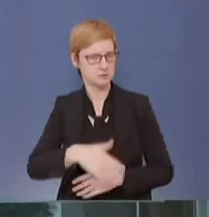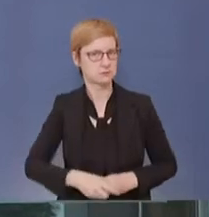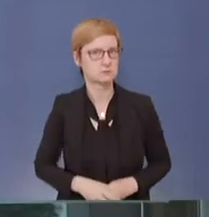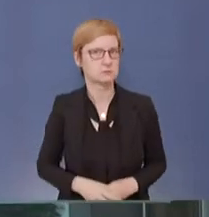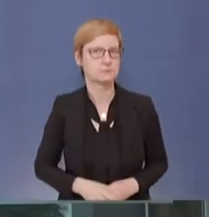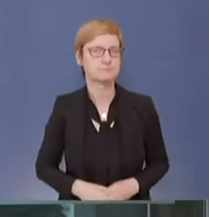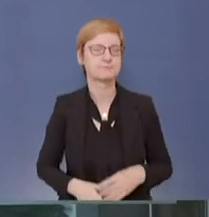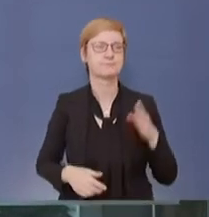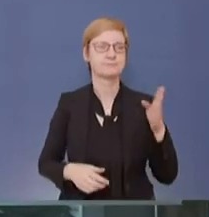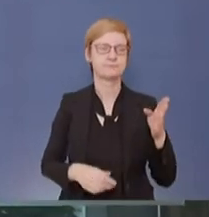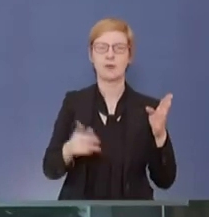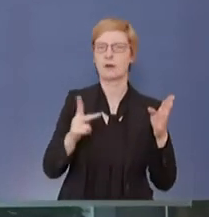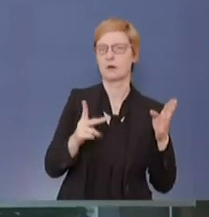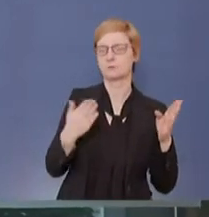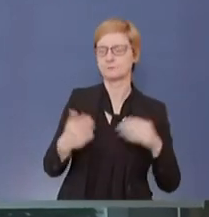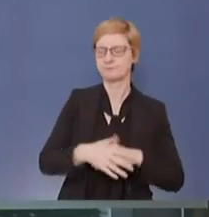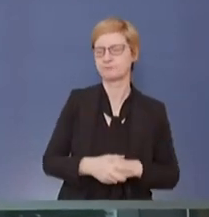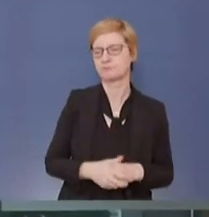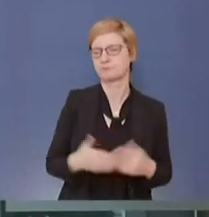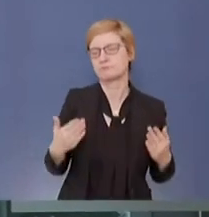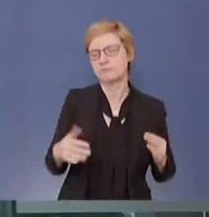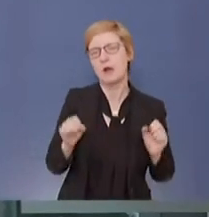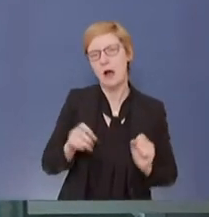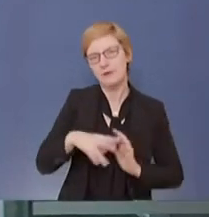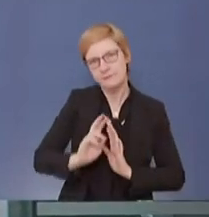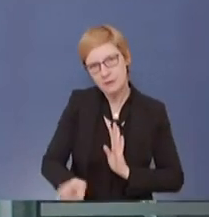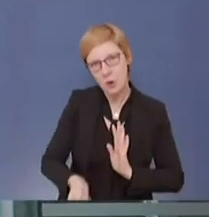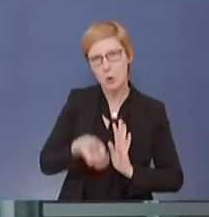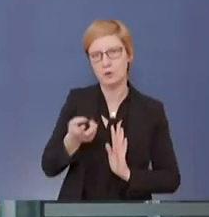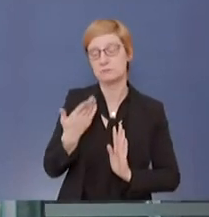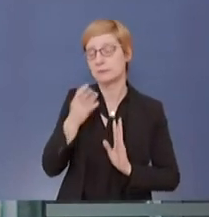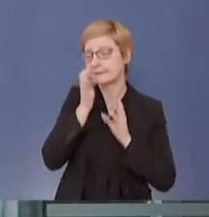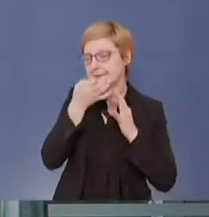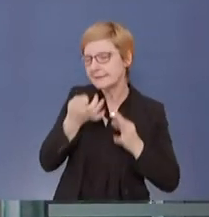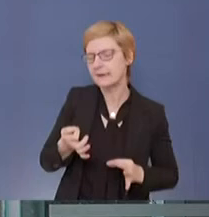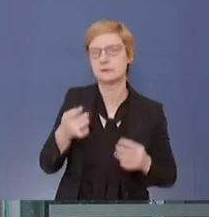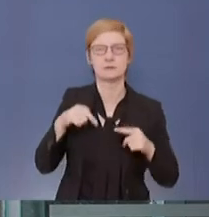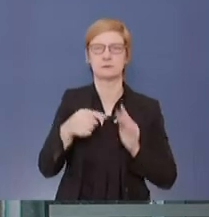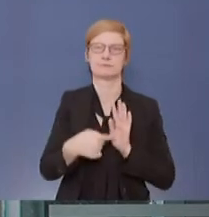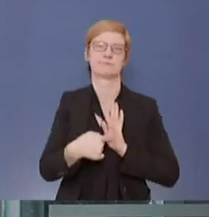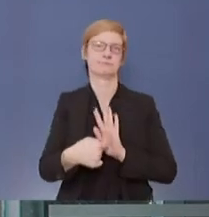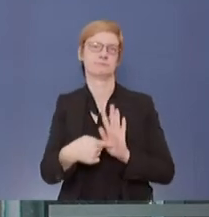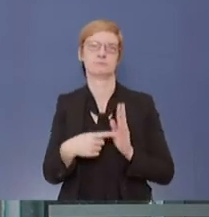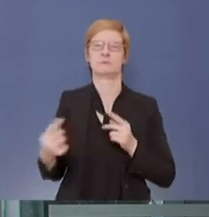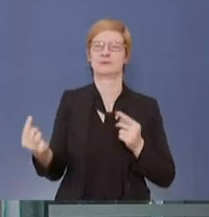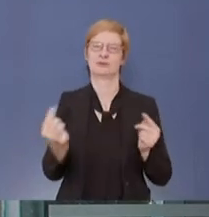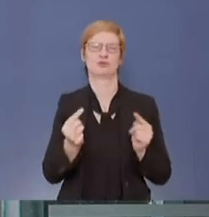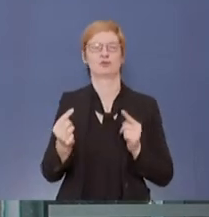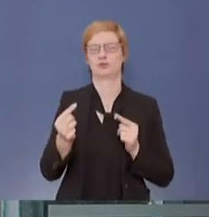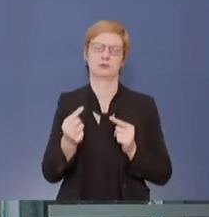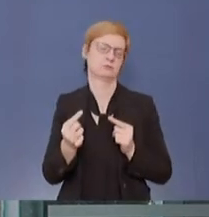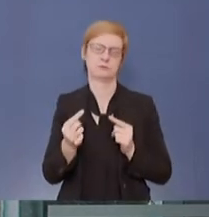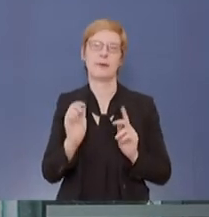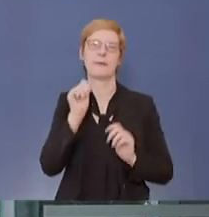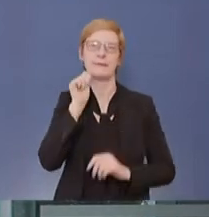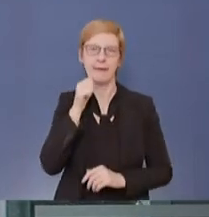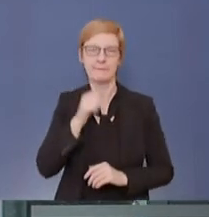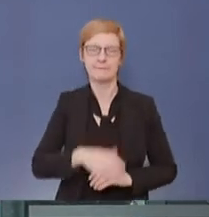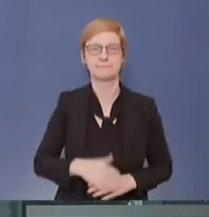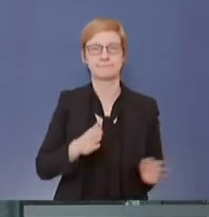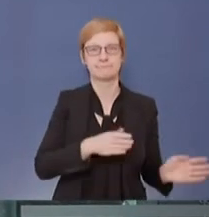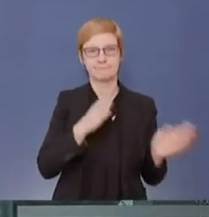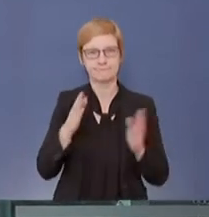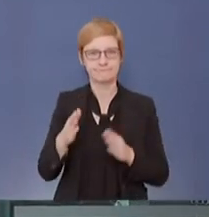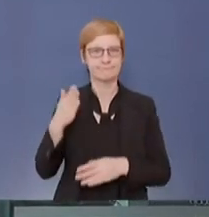Also ich kann mich nur wiederholen, was ich gerade gesagt habe, dass ich Details jetzt hier nicht erörtern werde. Ja, ich schließe mich dem